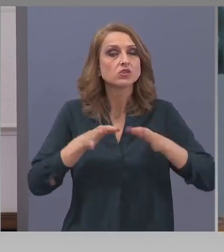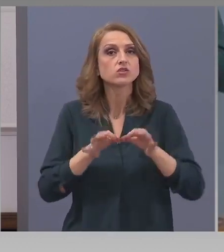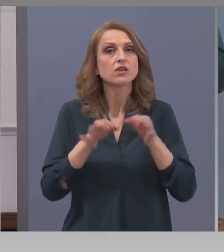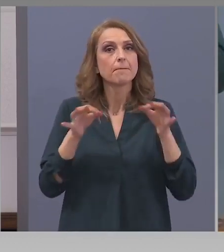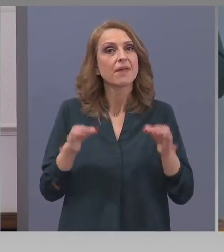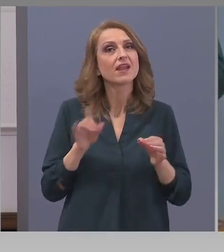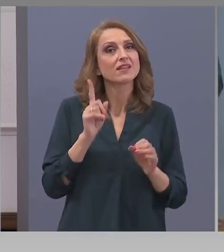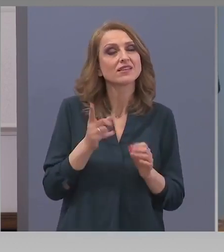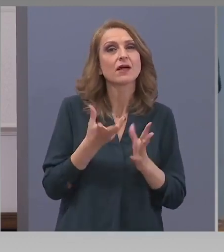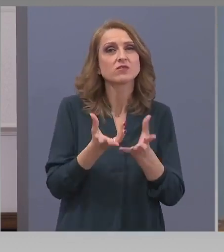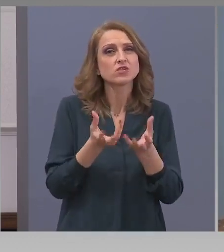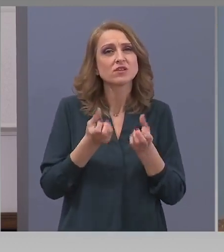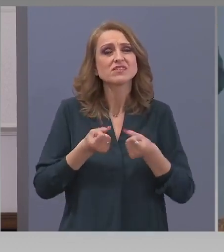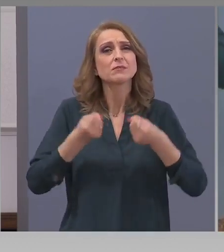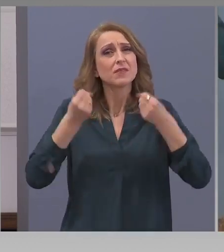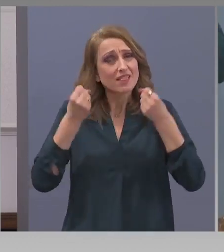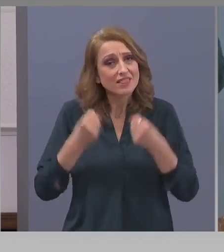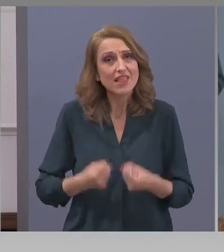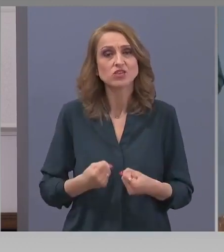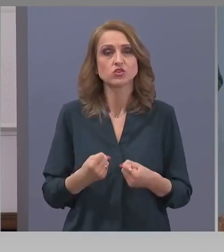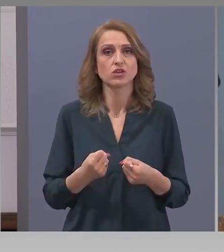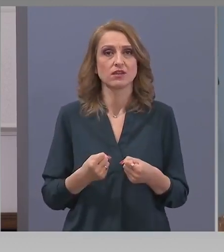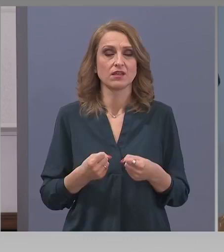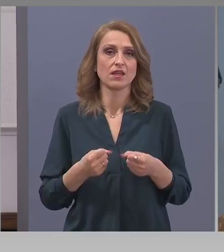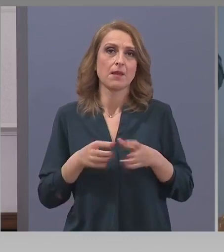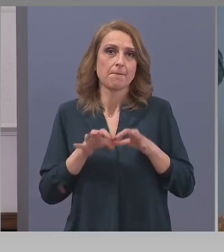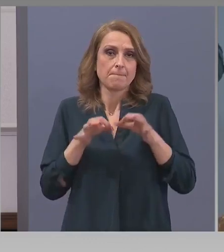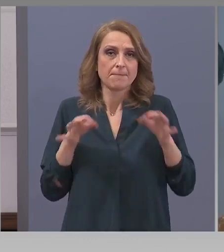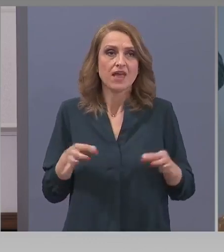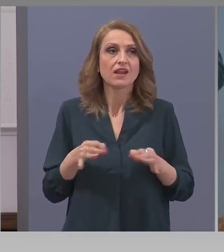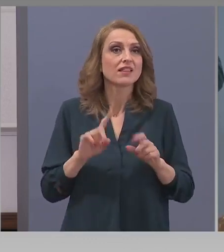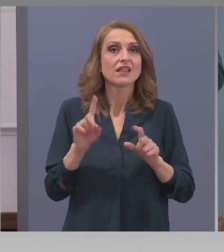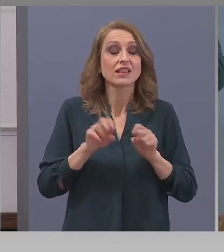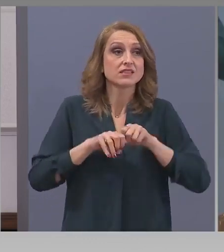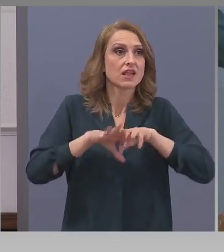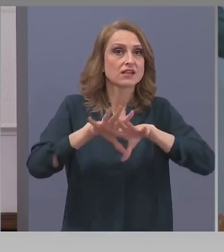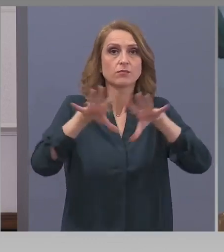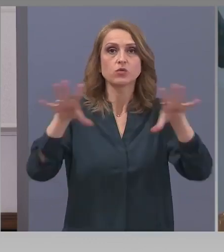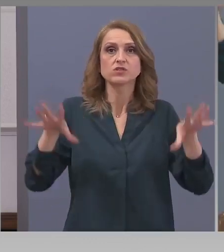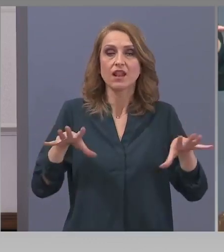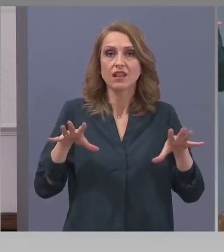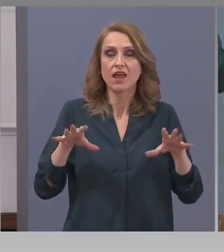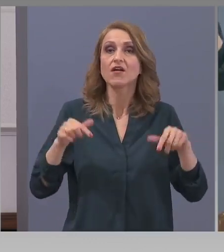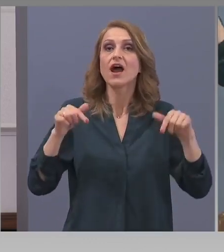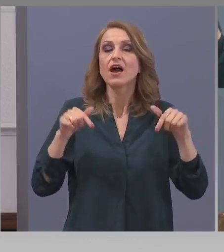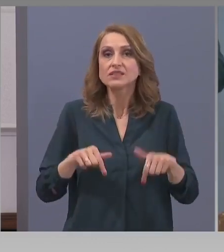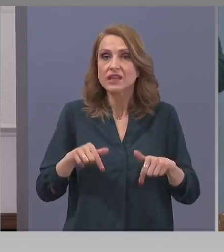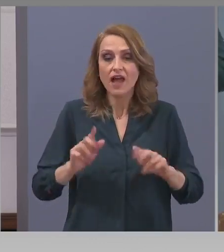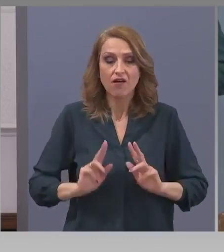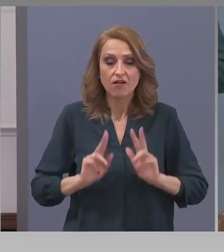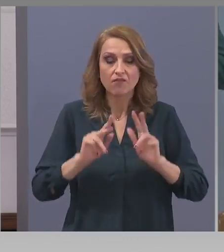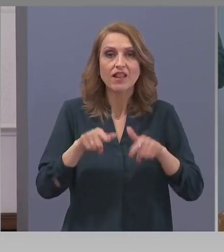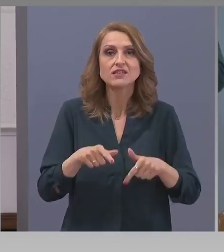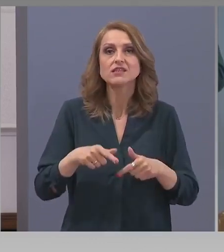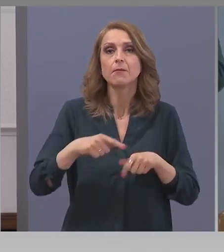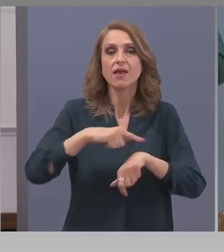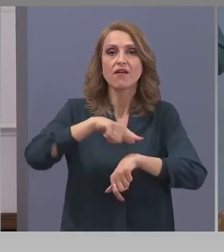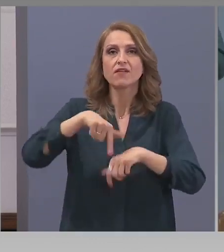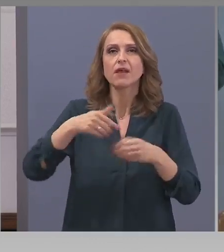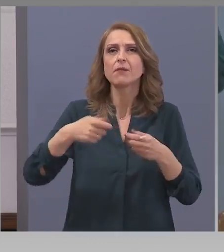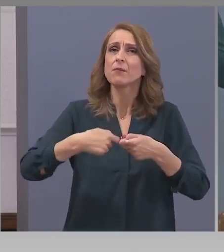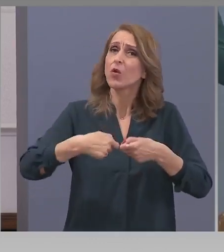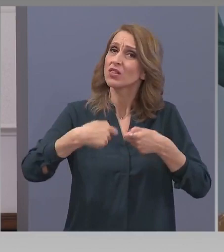вземат в началото. Тежки, сериозни, за да ограничат голямата скорост. От тук на сетне влизаме в един период на по-дълга борба, която